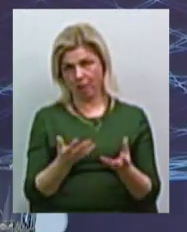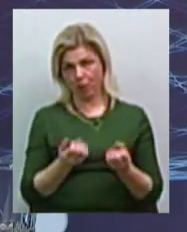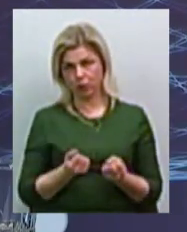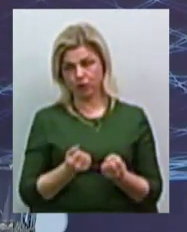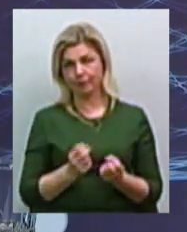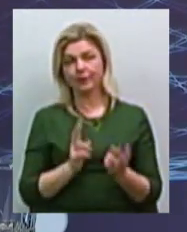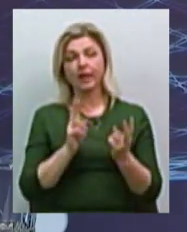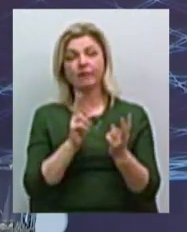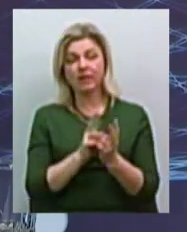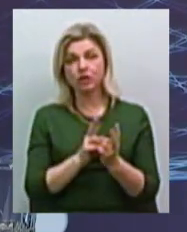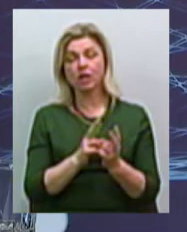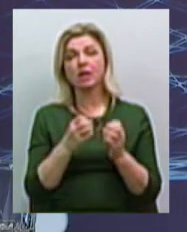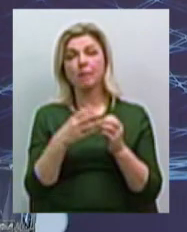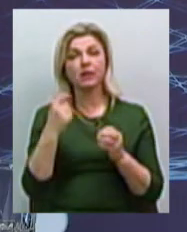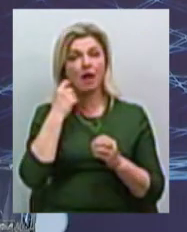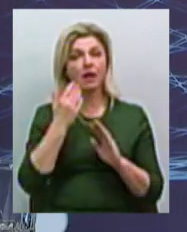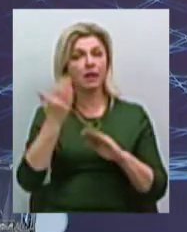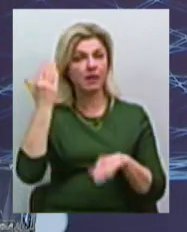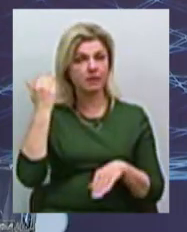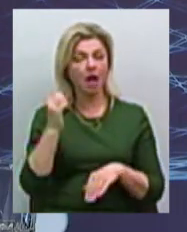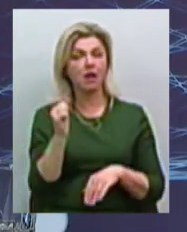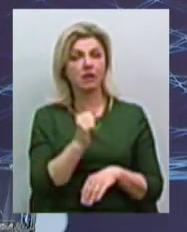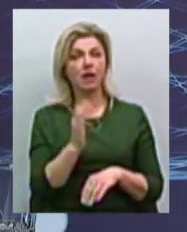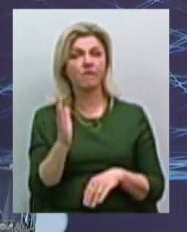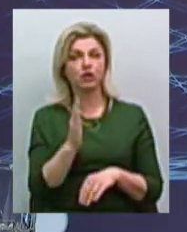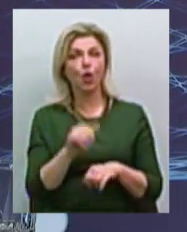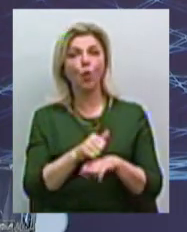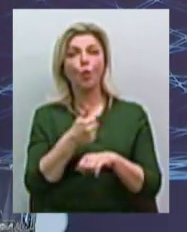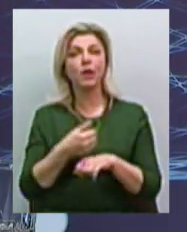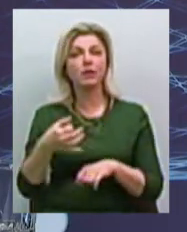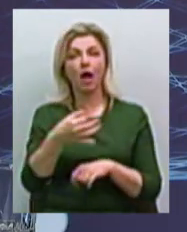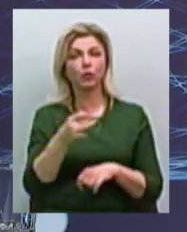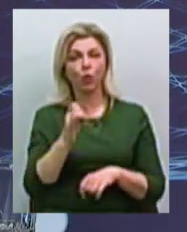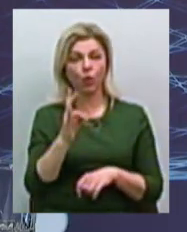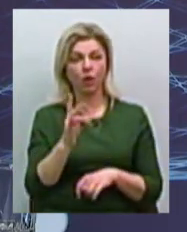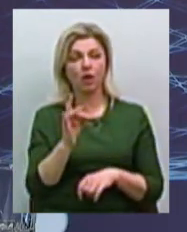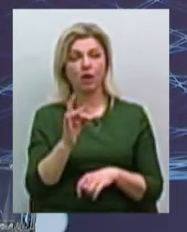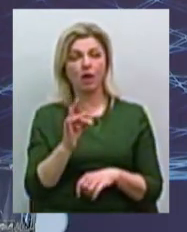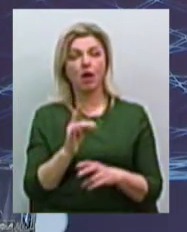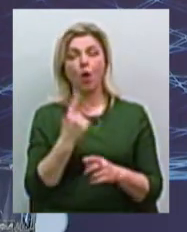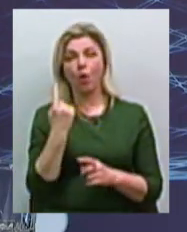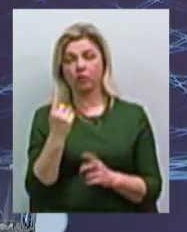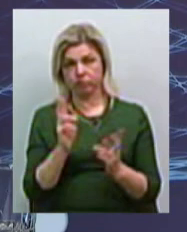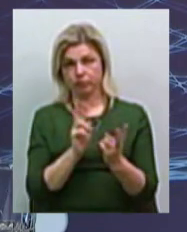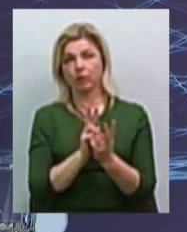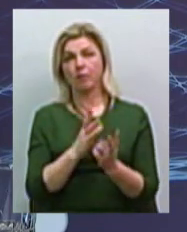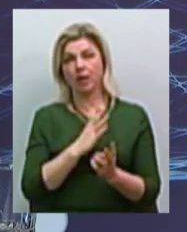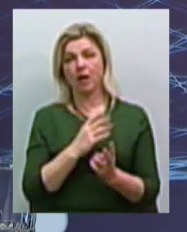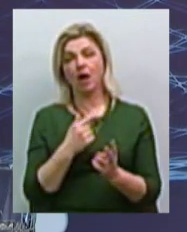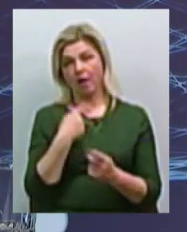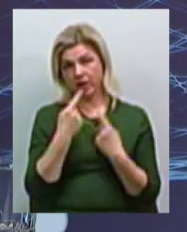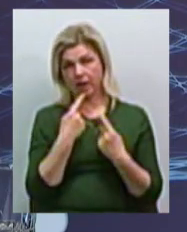15 днів тому назад Александру Васильовичу, губернатору, один-один ми говорили. я просив,